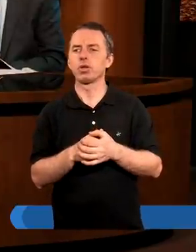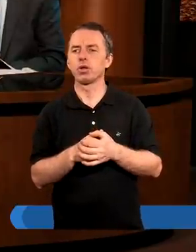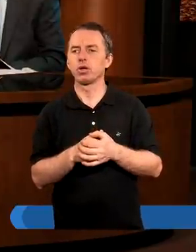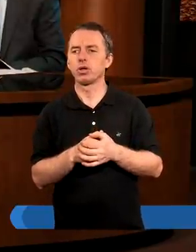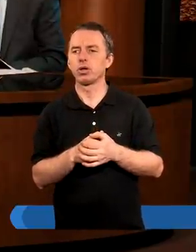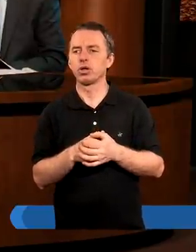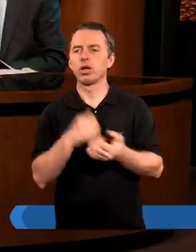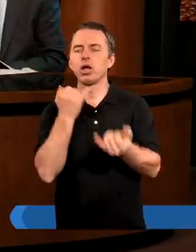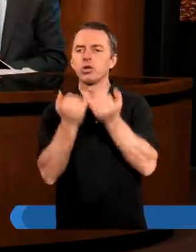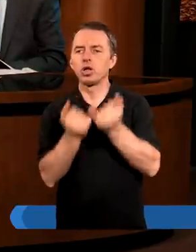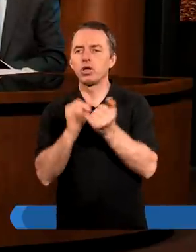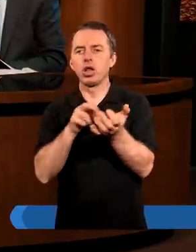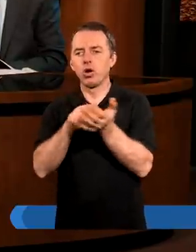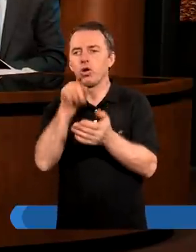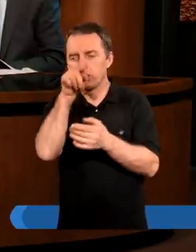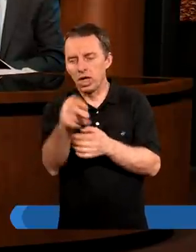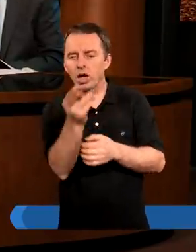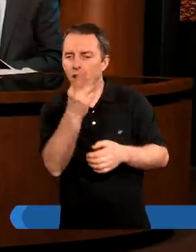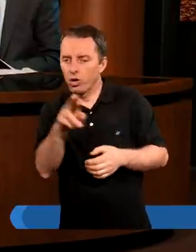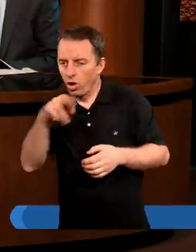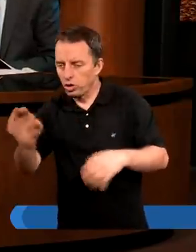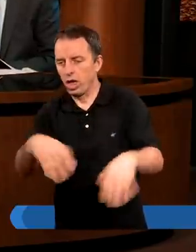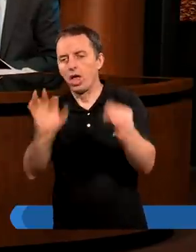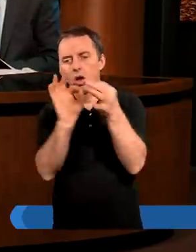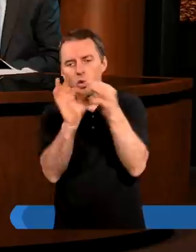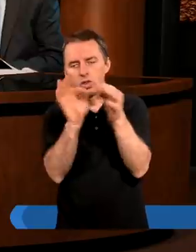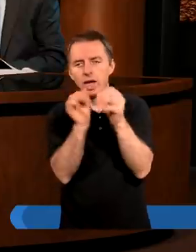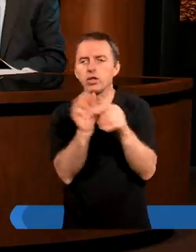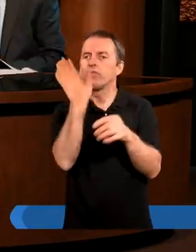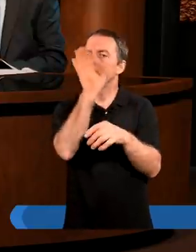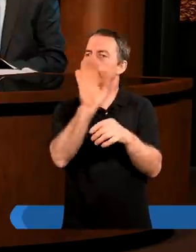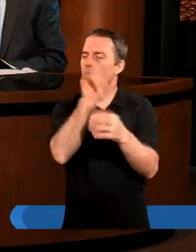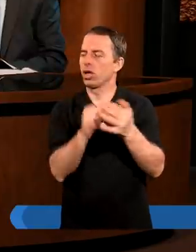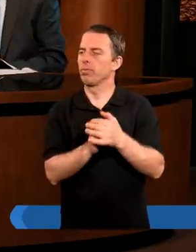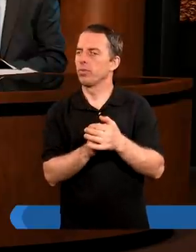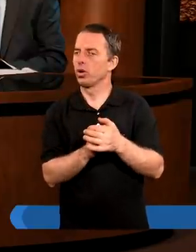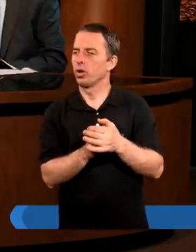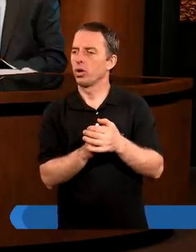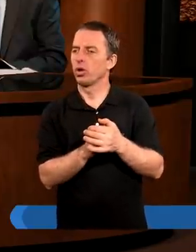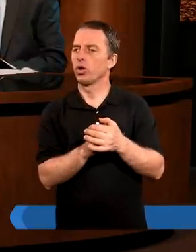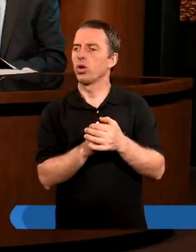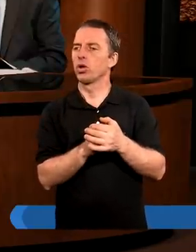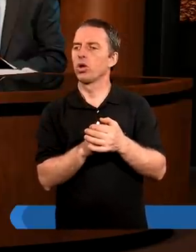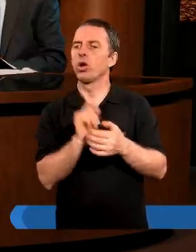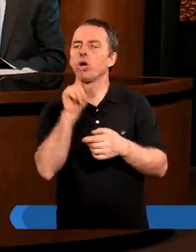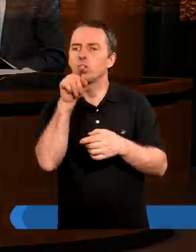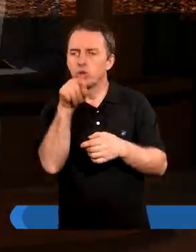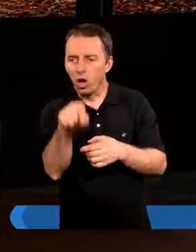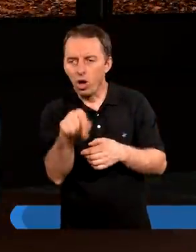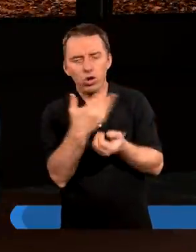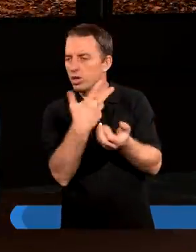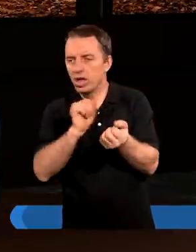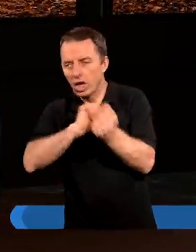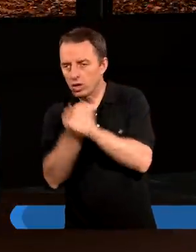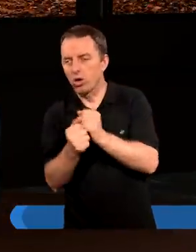Jeżeli chodzi o tego rodzaju relacje z Bogiem, to one nie